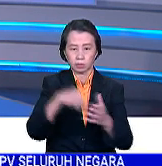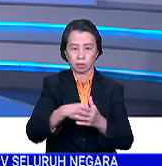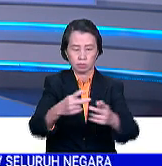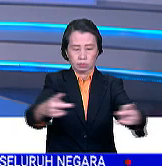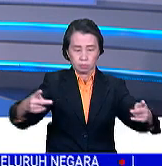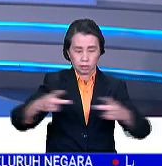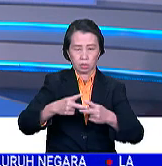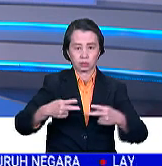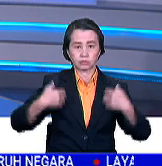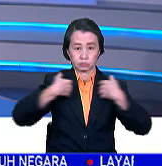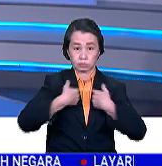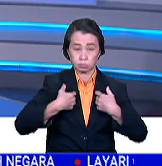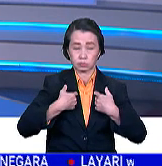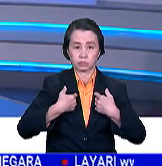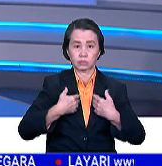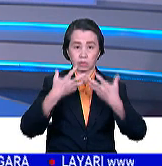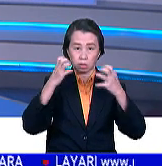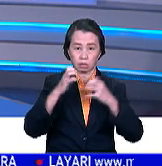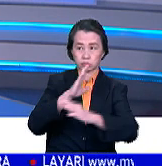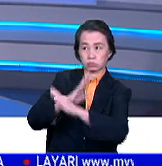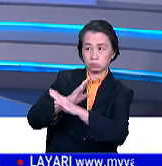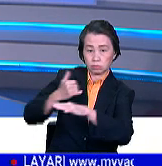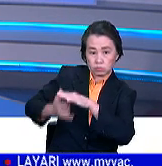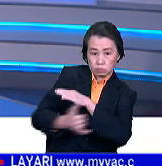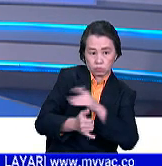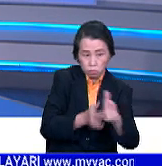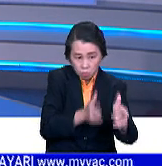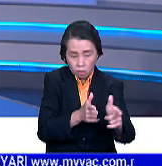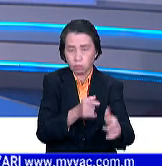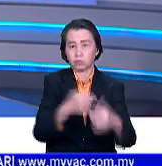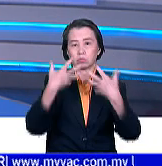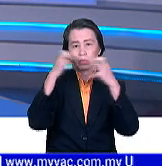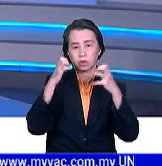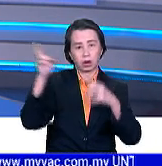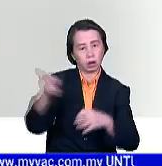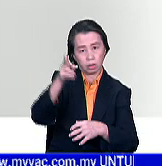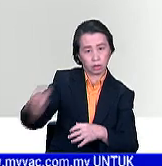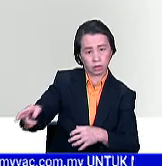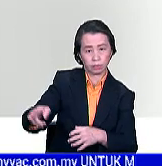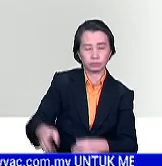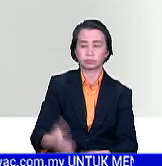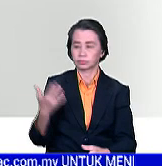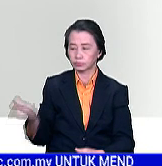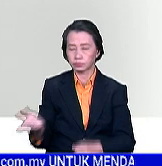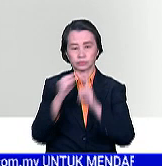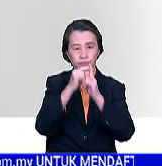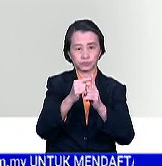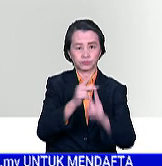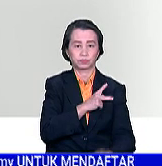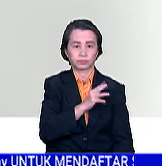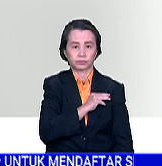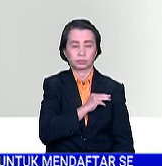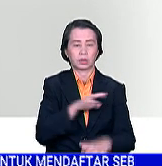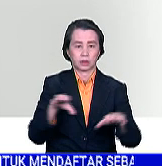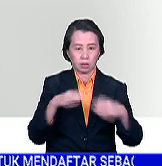kawasan habitat harimau bagi membanteras penceroboh dan pemburu haram. Menerusi satu kenyataan, beliau memaklumkan Kementerian juga